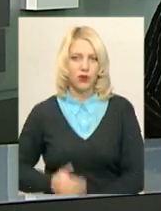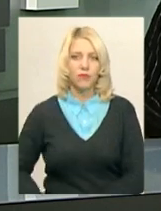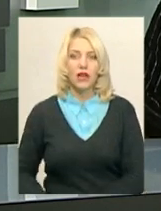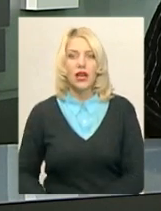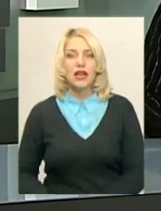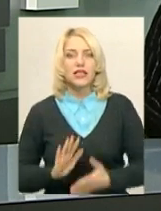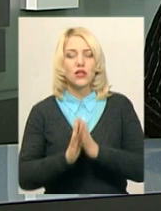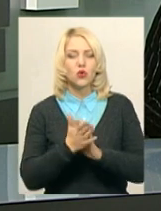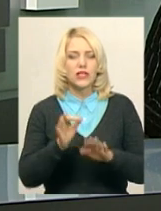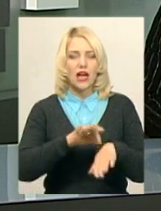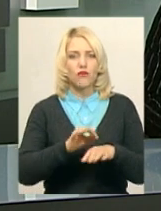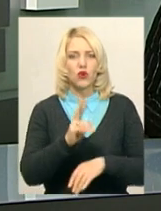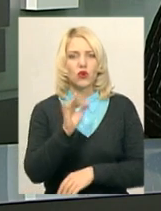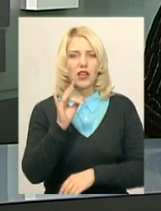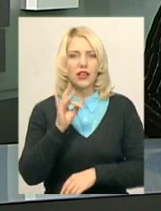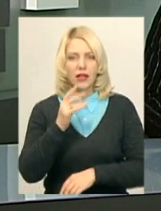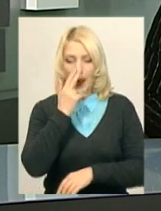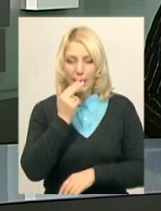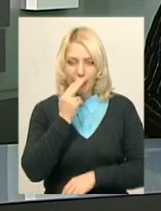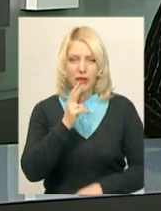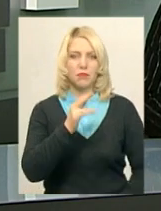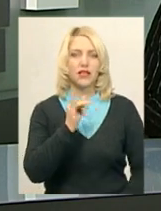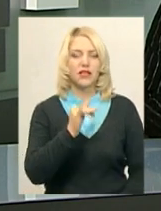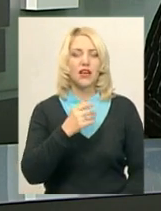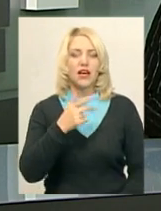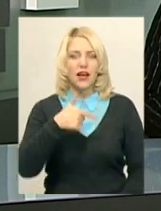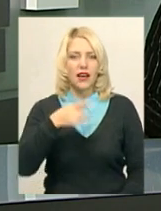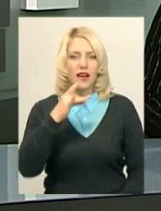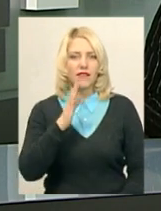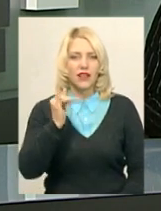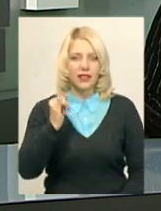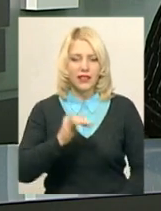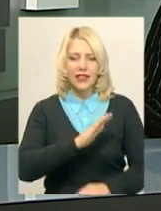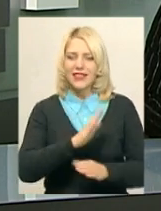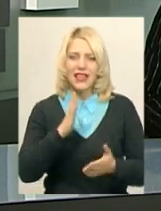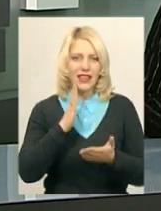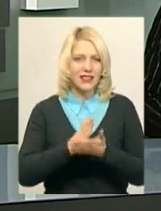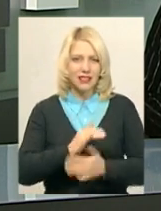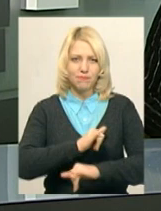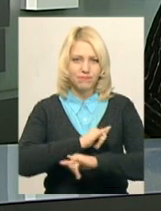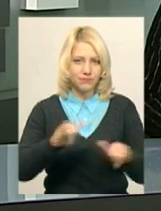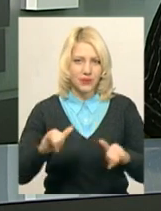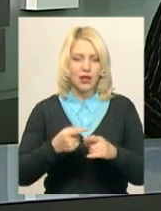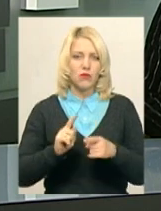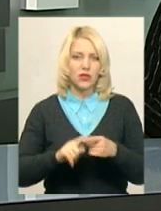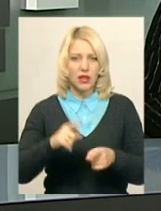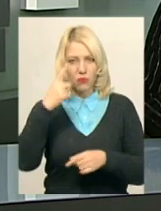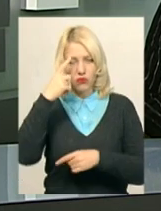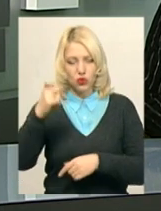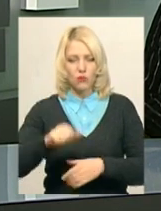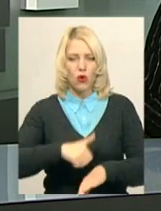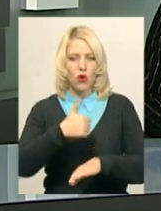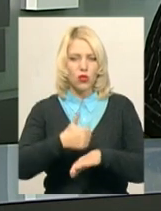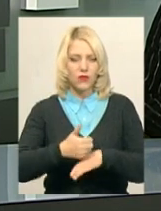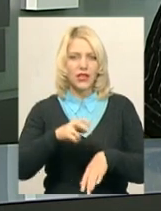Ситуація з захворюваністю на грип та гострі респіраторні інфекції знаходиться на неепідемічному рівні. Про це повідомила лікар